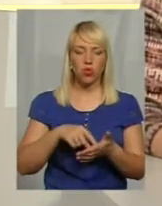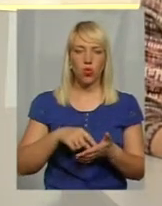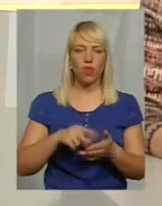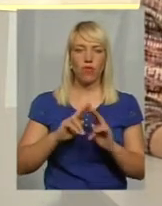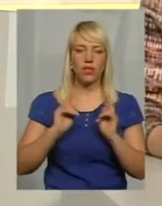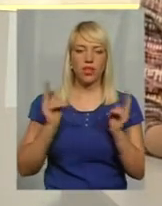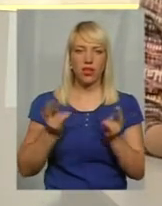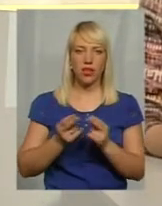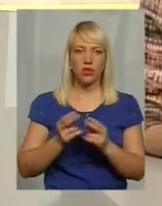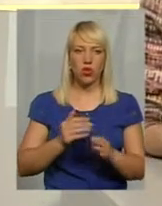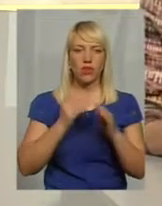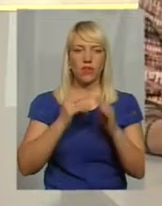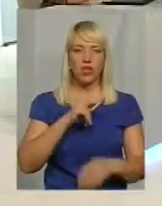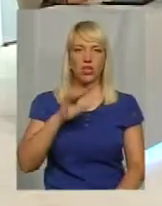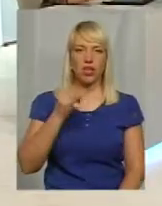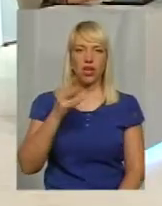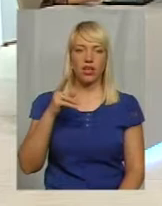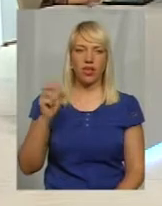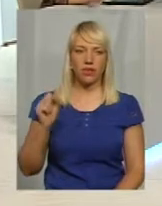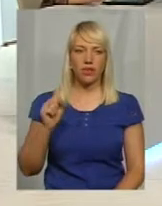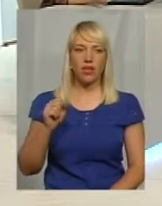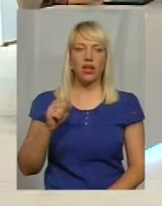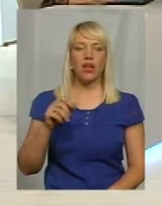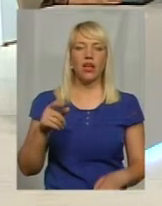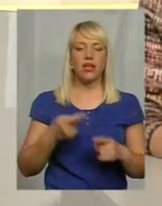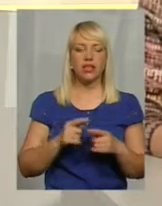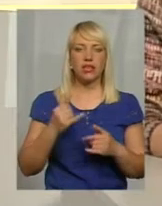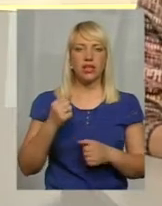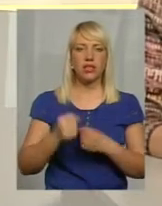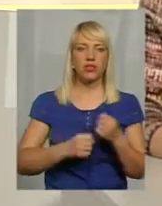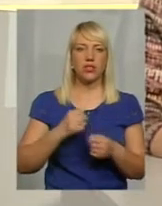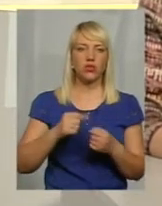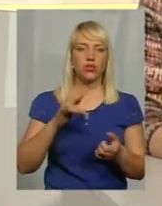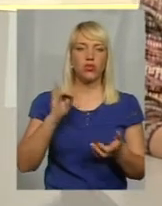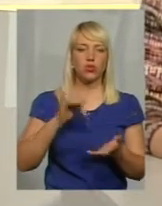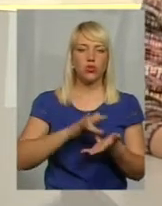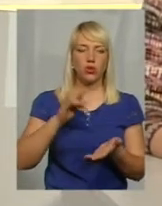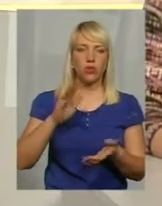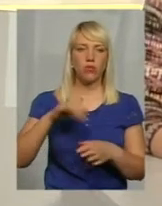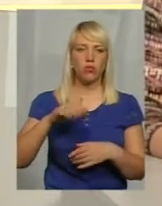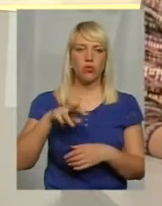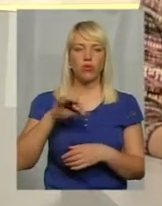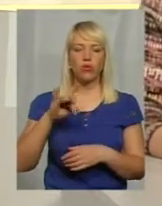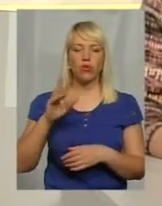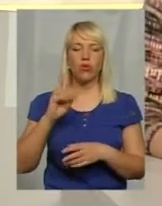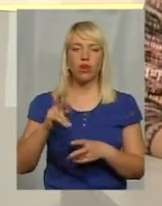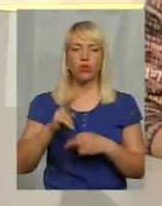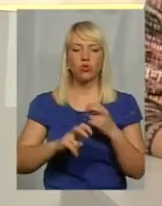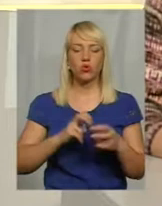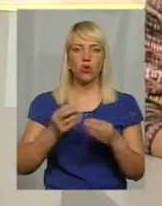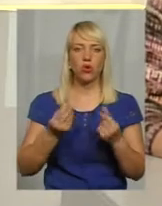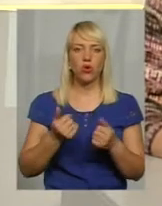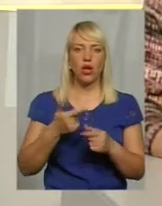Чайкою. Разом з підопічними, от буквально в ці години він їде до столиці, а далі в Марокко. Як шукали кошти для участі у